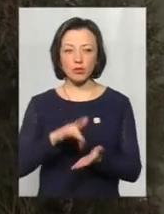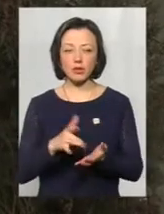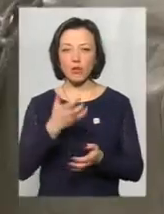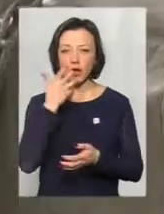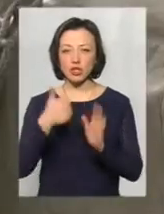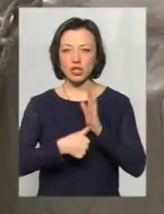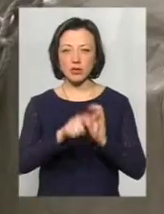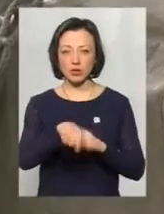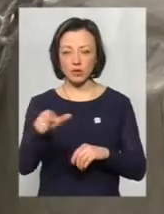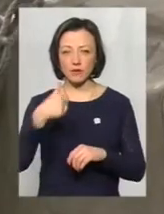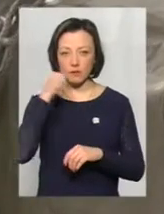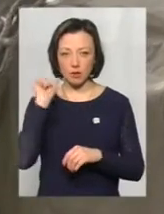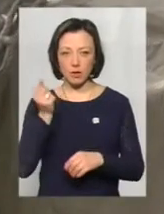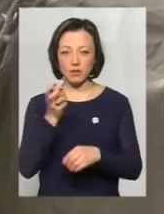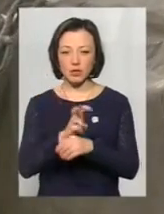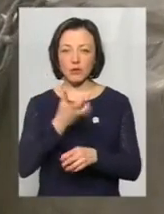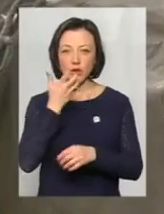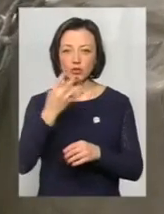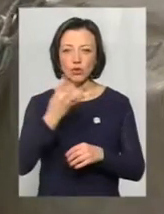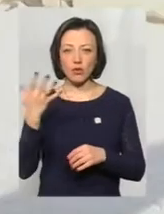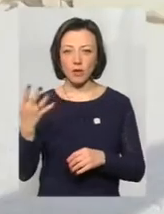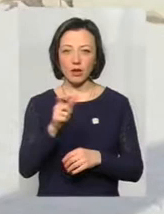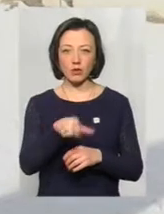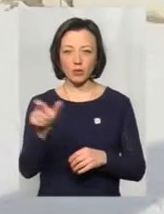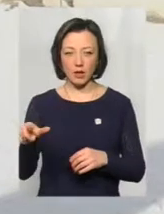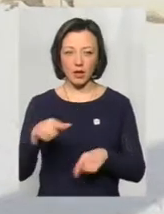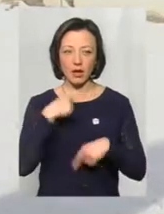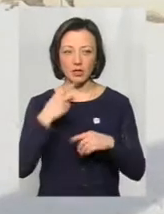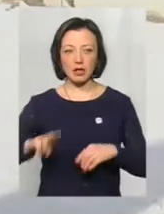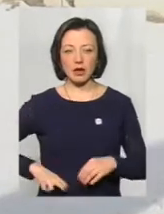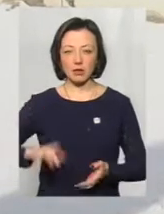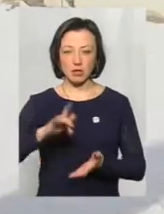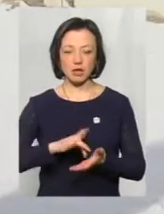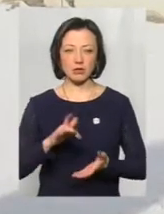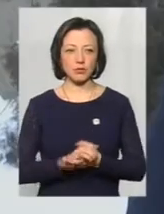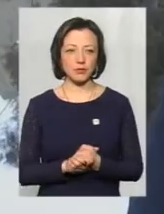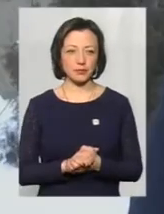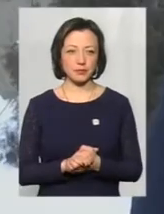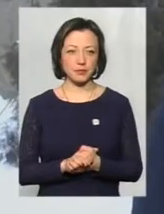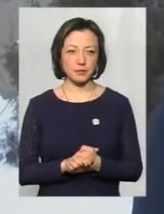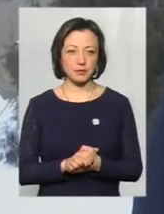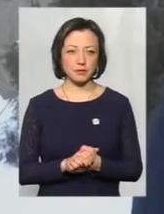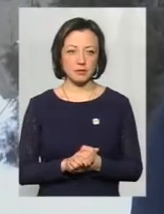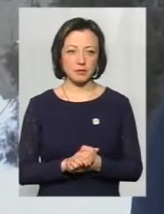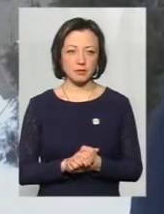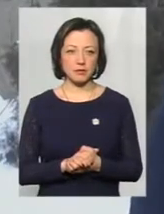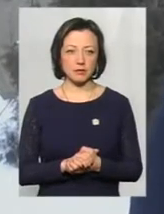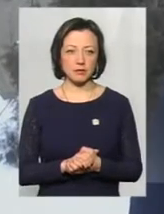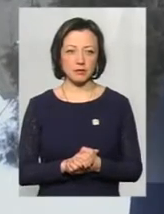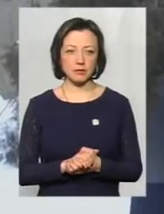можуть шестеро людей. Від учора прийшли погрітися 45 безпритульних, каже директор центру Дмитро Старцун. Пункт забезпечений